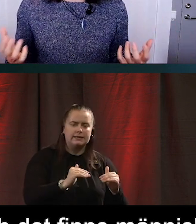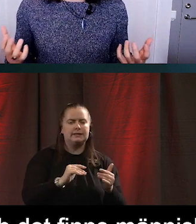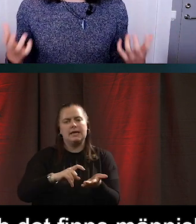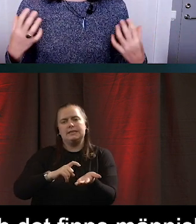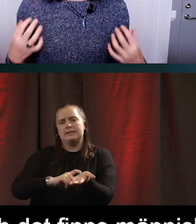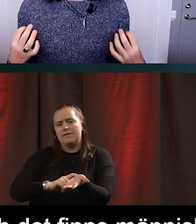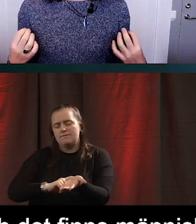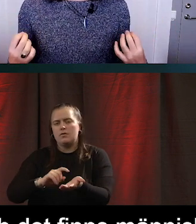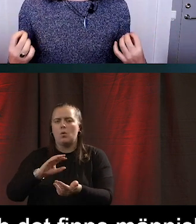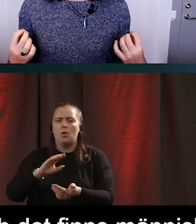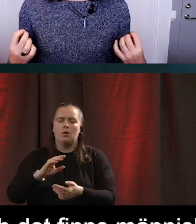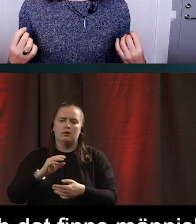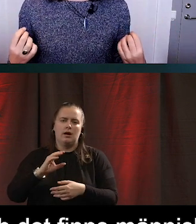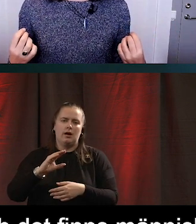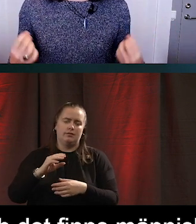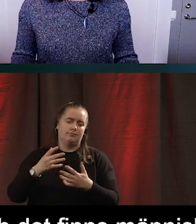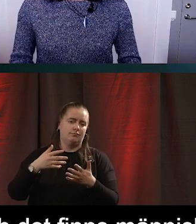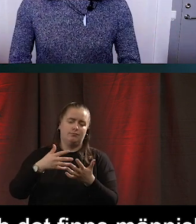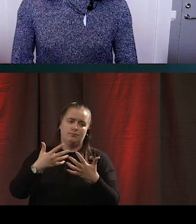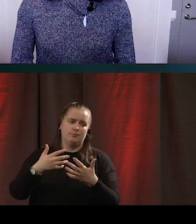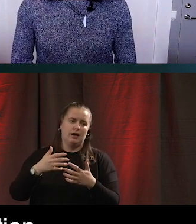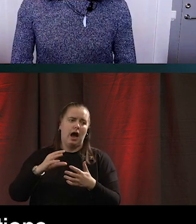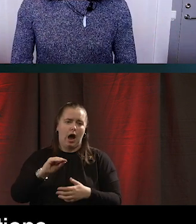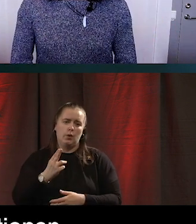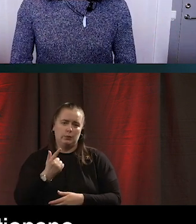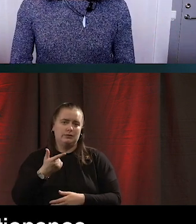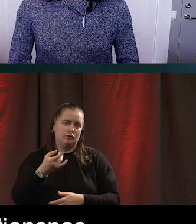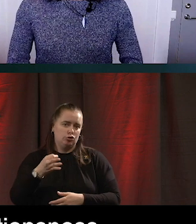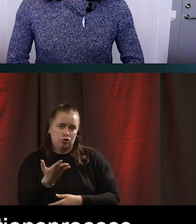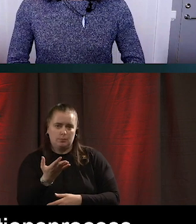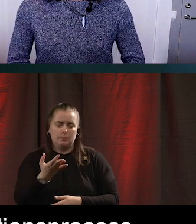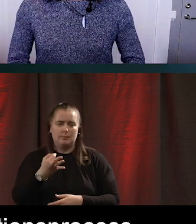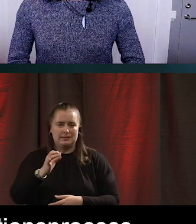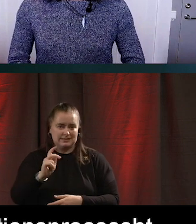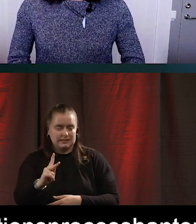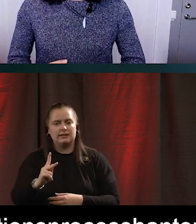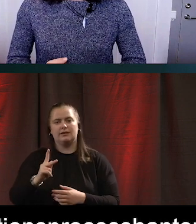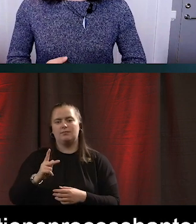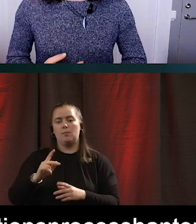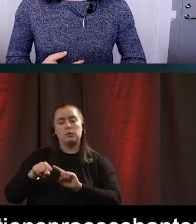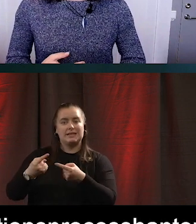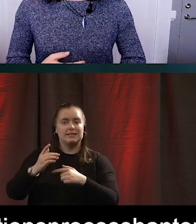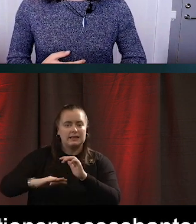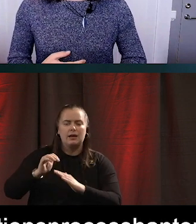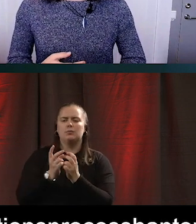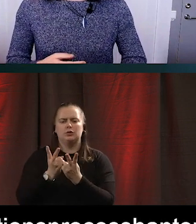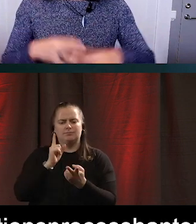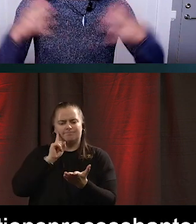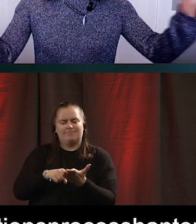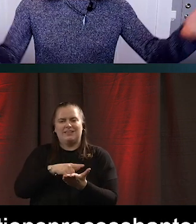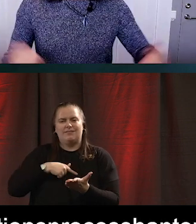informationsprocesshantering. Så för att kunna inkludera alla de här